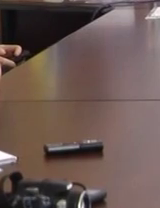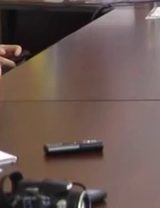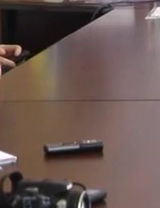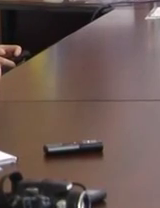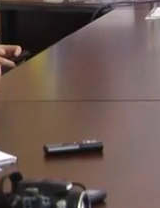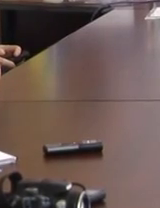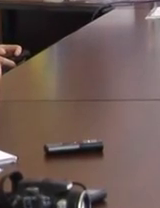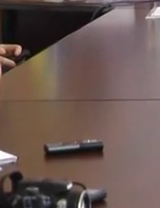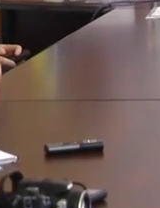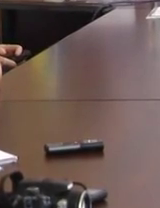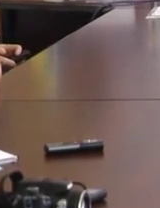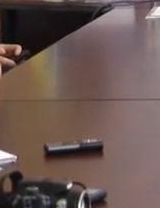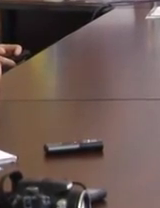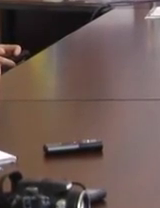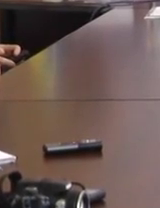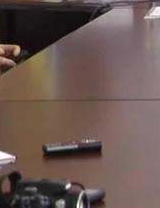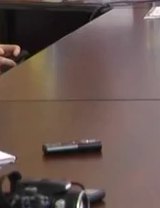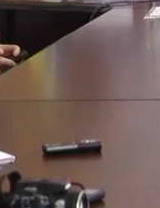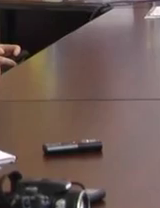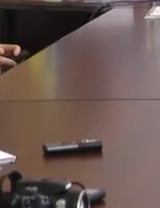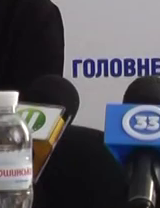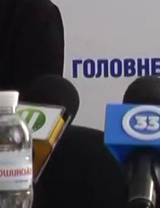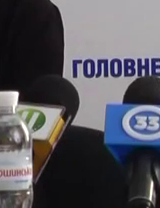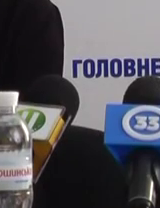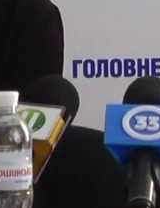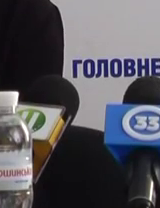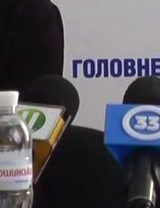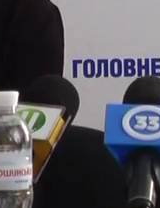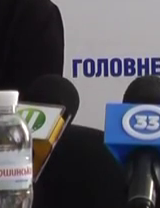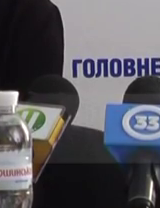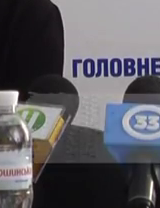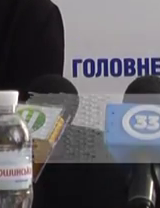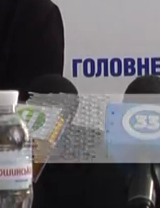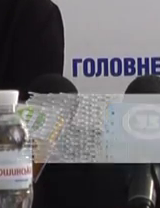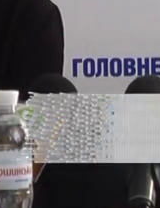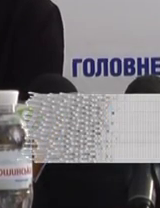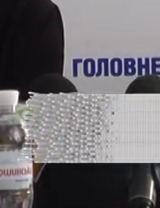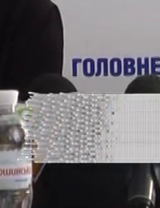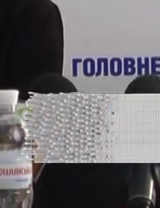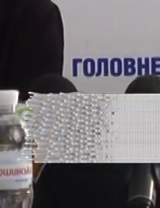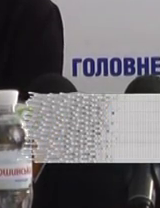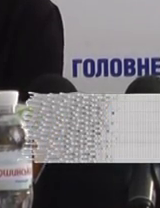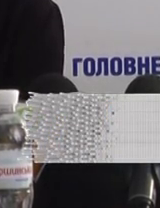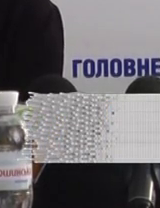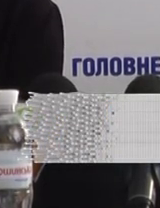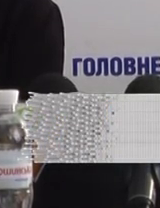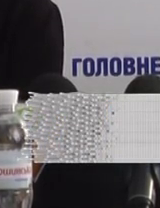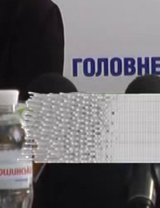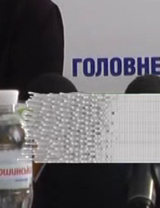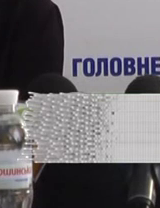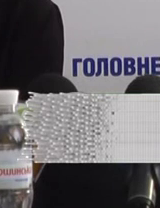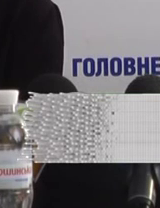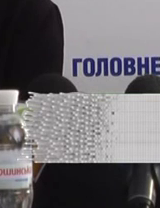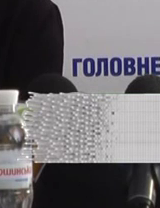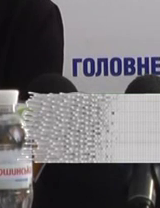зазначила, хто ж все ж таки підпадає під закон про очищення влади Фактично він забороняє людям, які